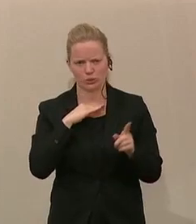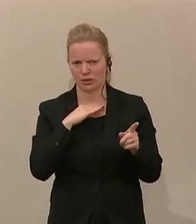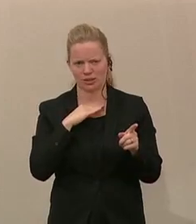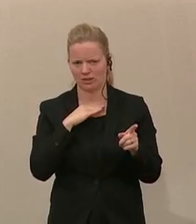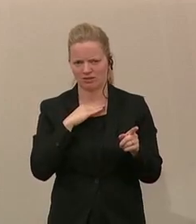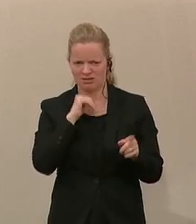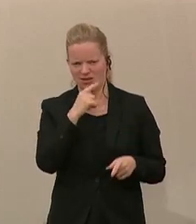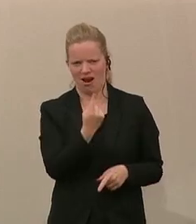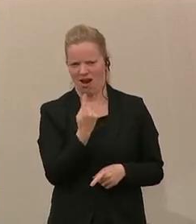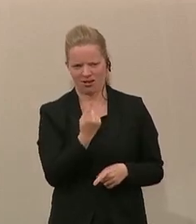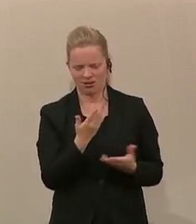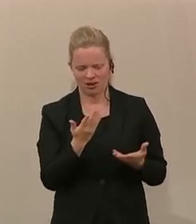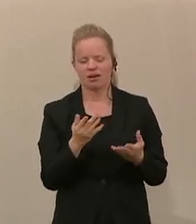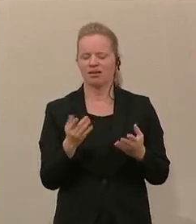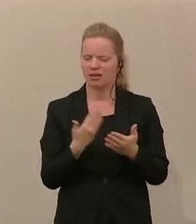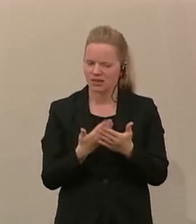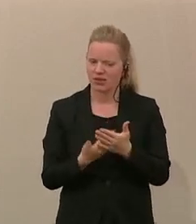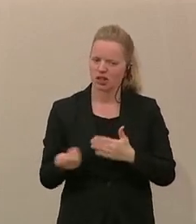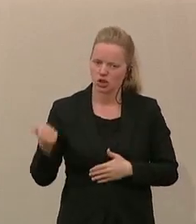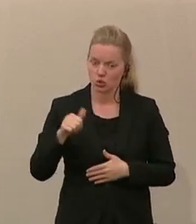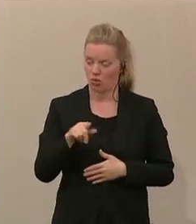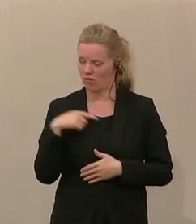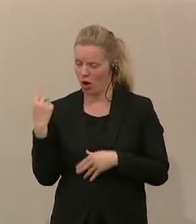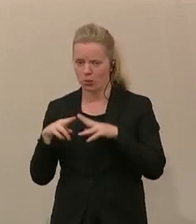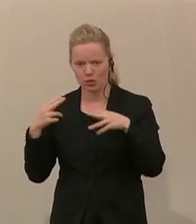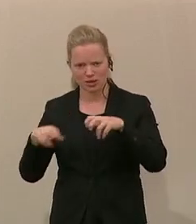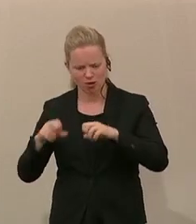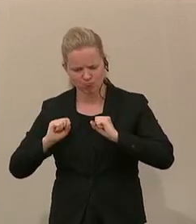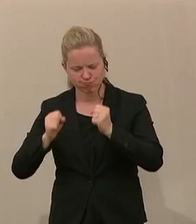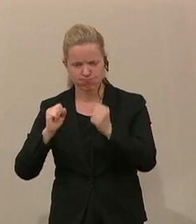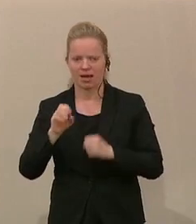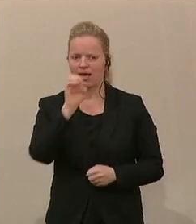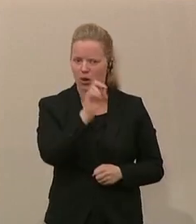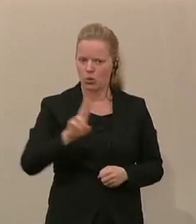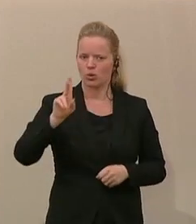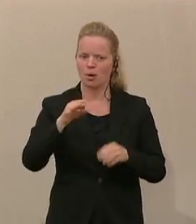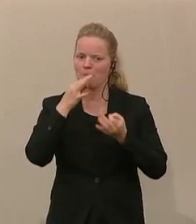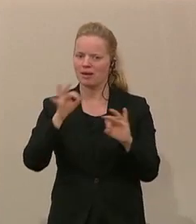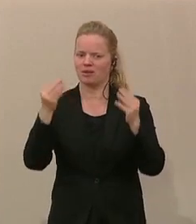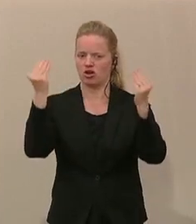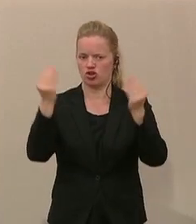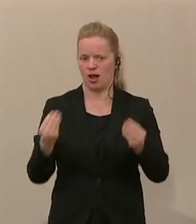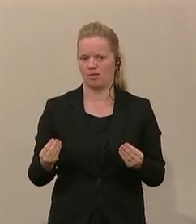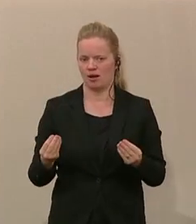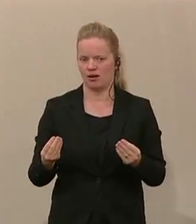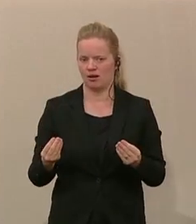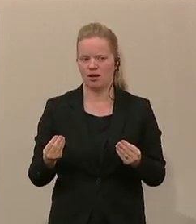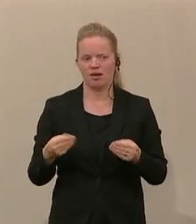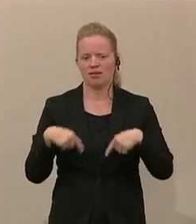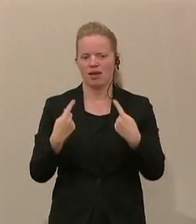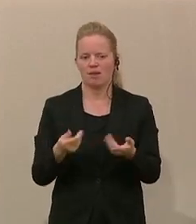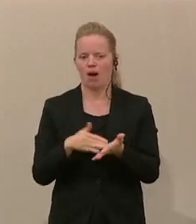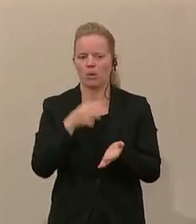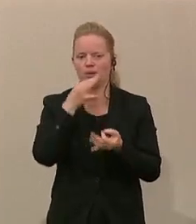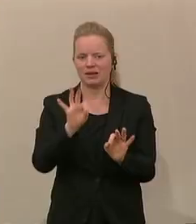nicht sein. Sondern es muss vor allem darum gehen, und daran arbeiten wir als Bundesregierung ja auch, die Europäische Union besser zu gestalten, dann brauche ich sie nicht unbedingt besser verkaufen.